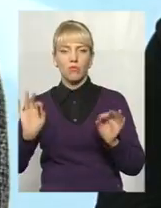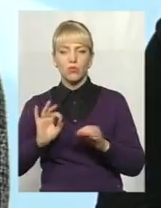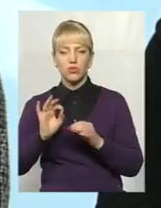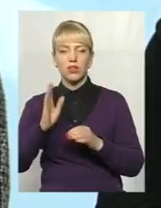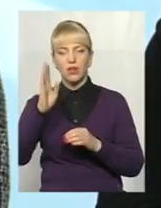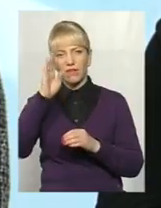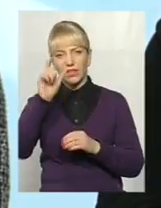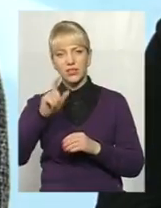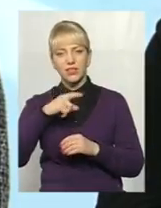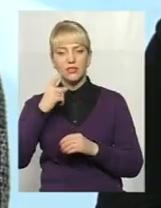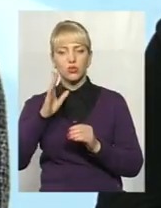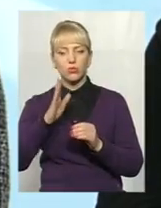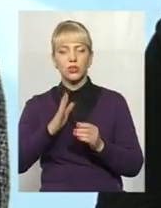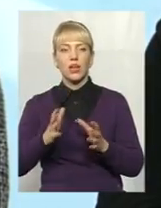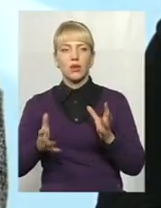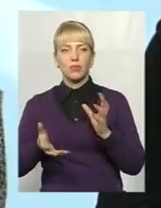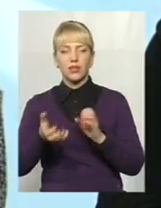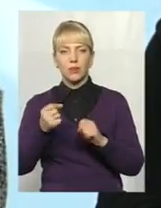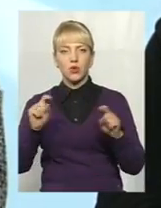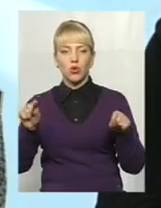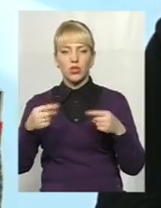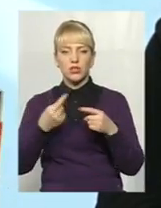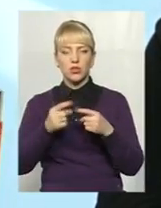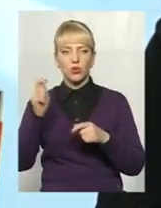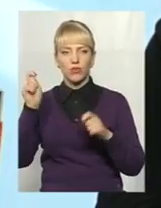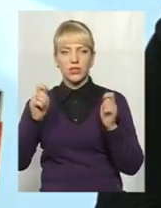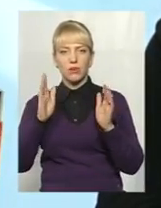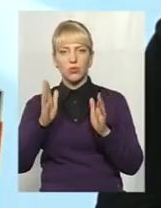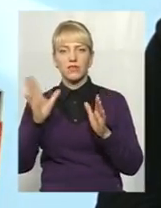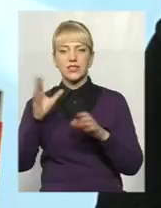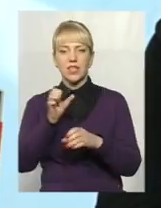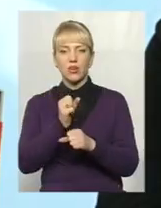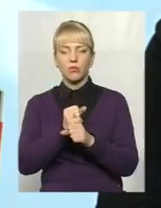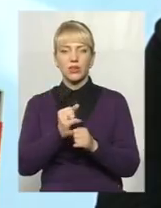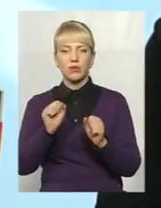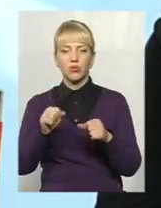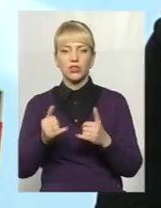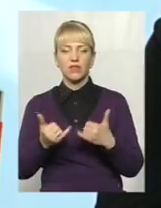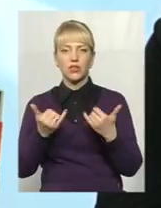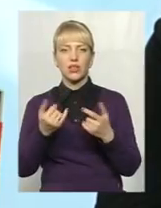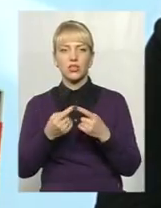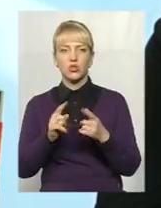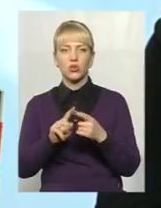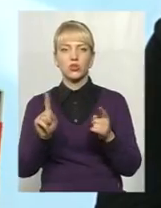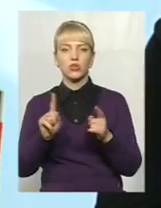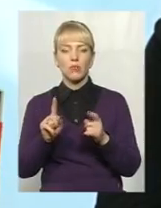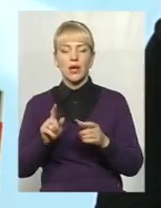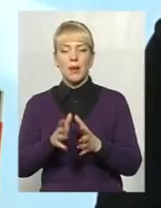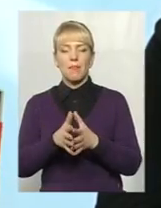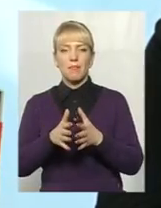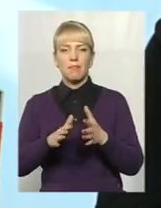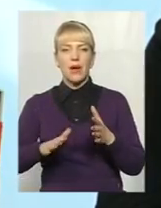буде підтримувати організаторів саме цього фестивалю, і буде робити все можливе для цього, щоб масштаби фестивалю